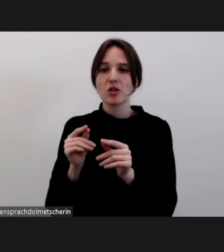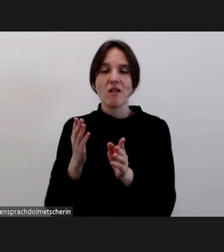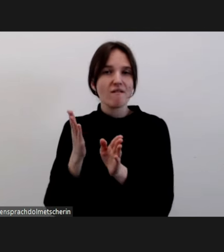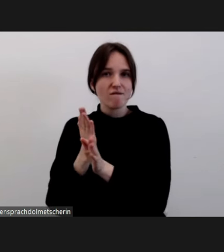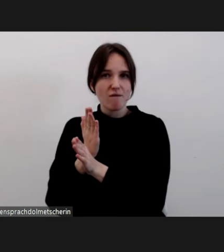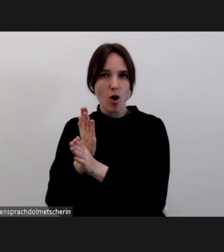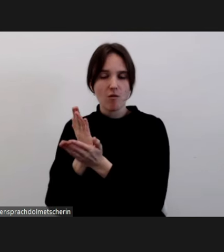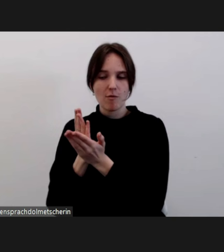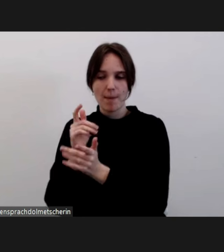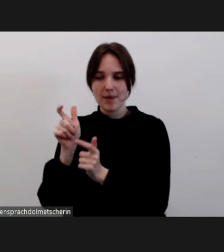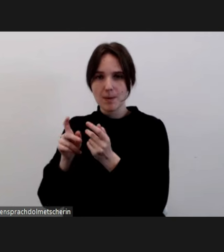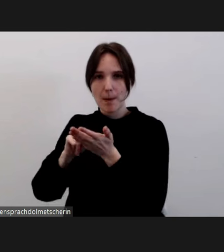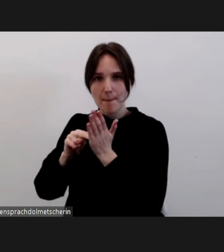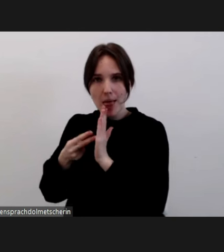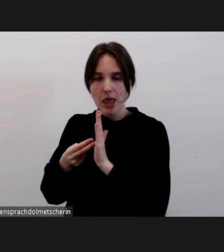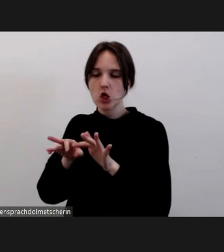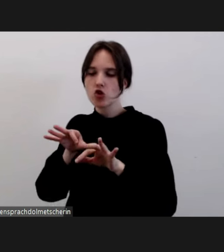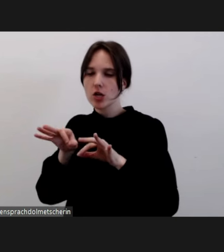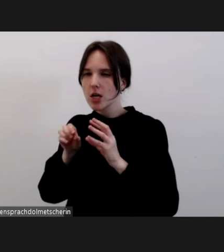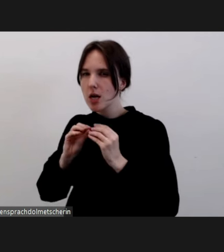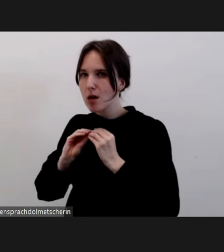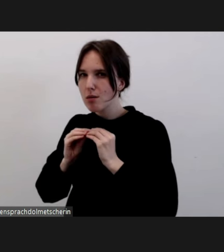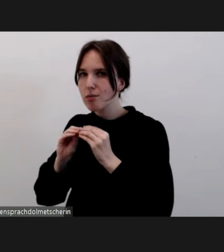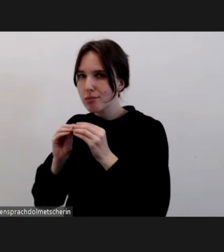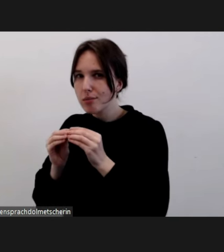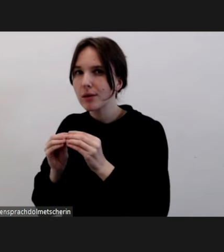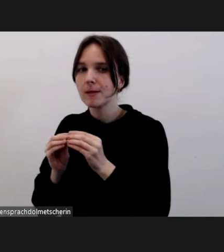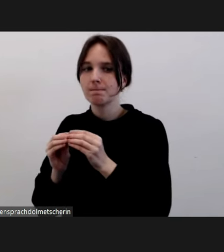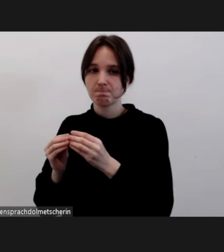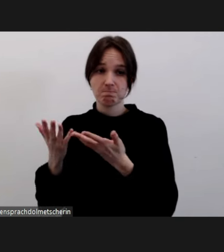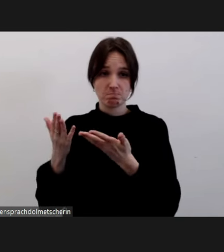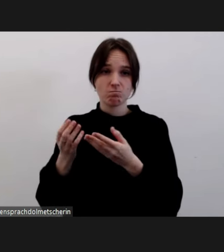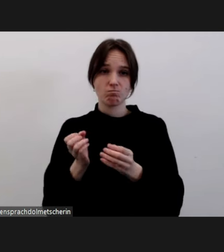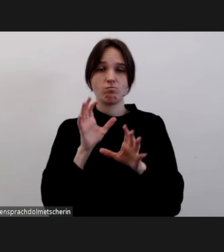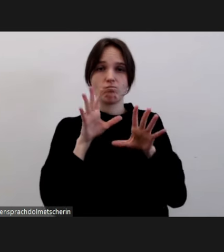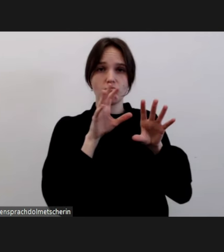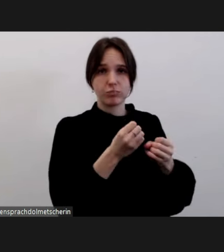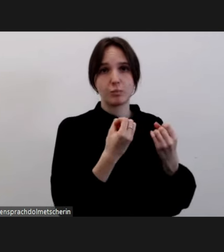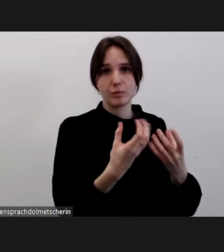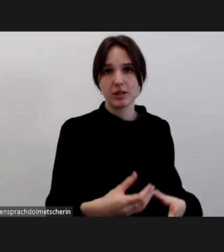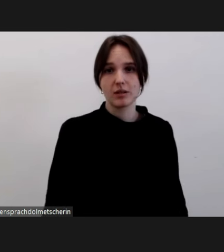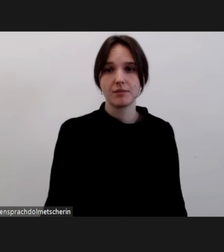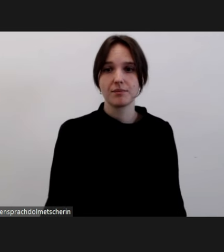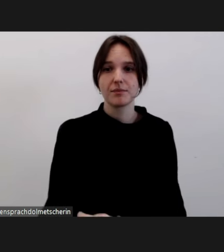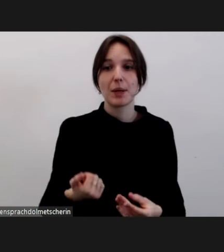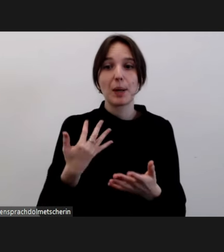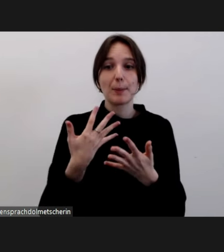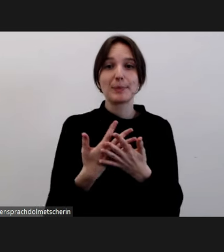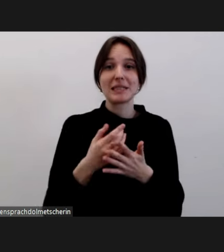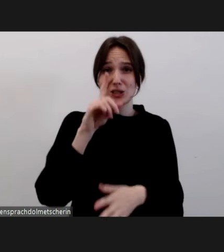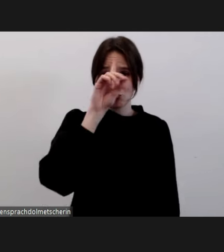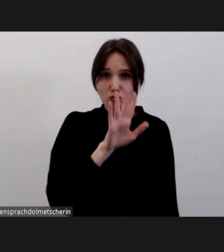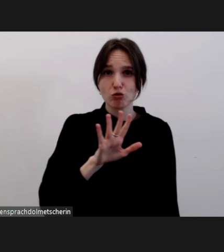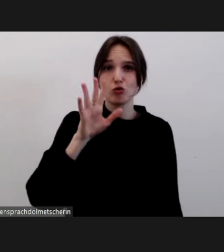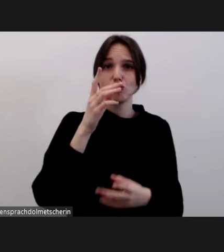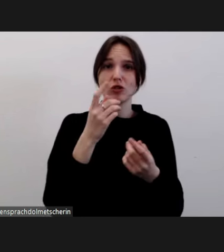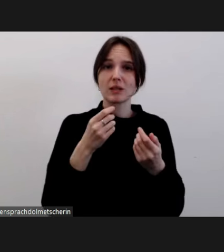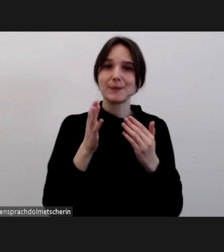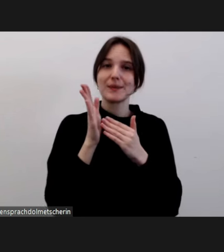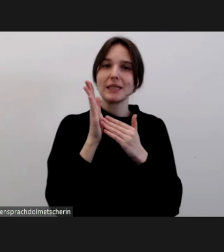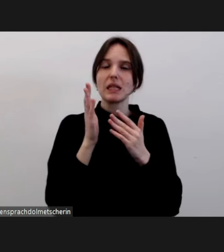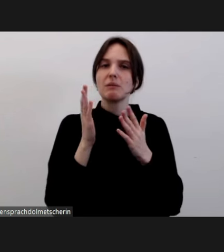beziehungsweise eine dahinterliegende Strategie, politische Strategie erkennen. Bislang gab es aber keine bundesweite systematische Erfassung